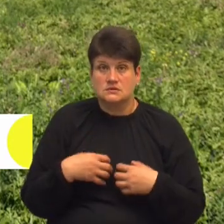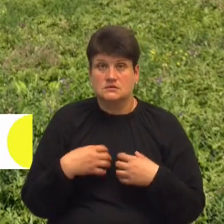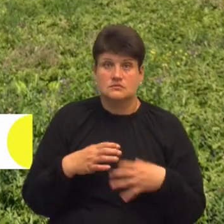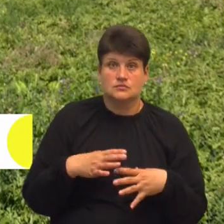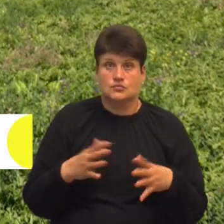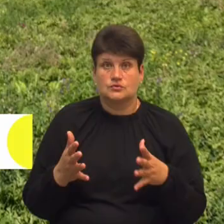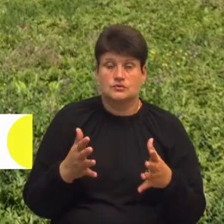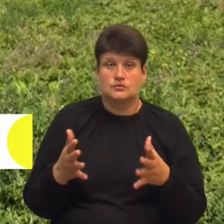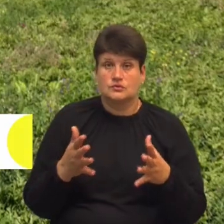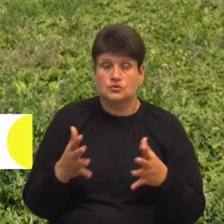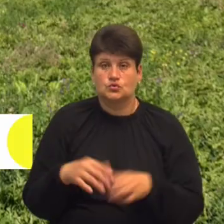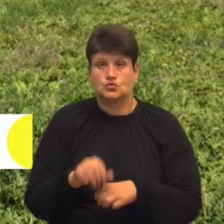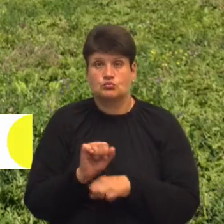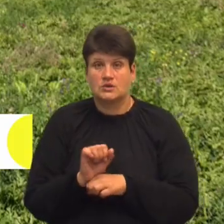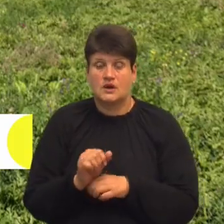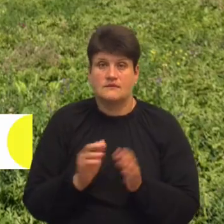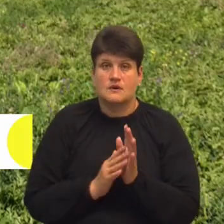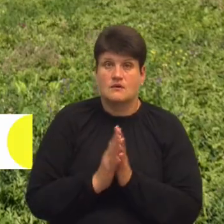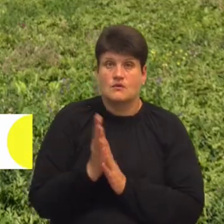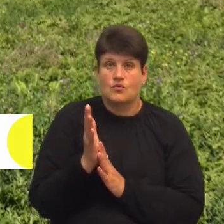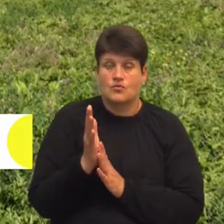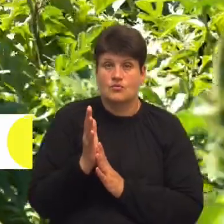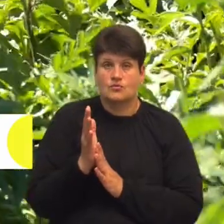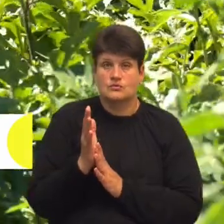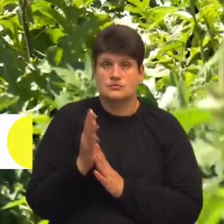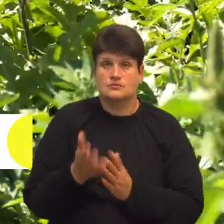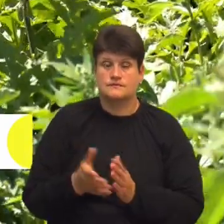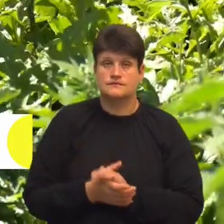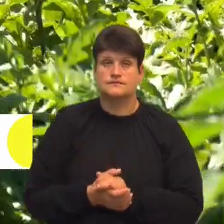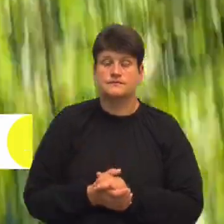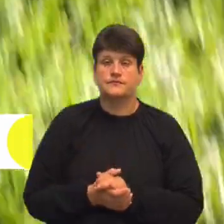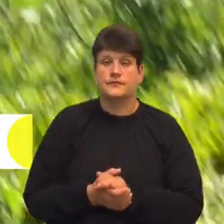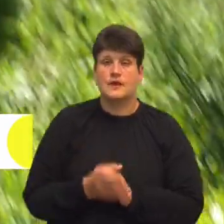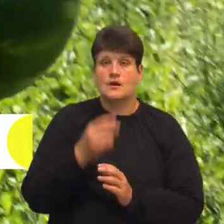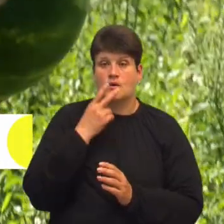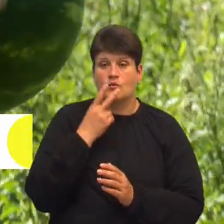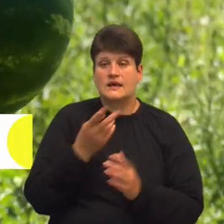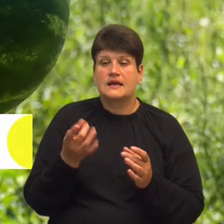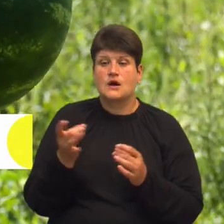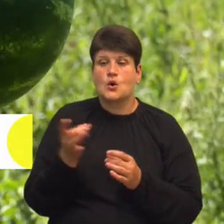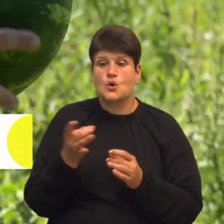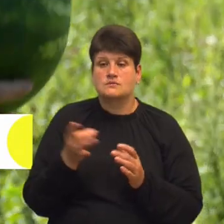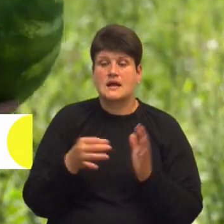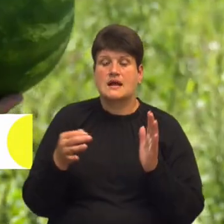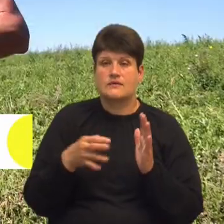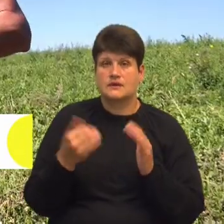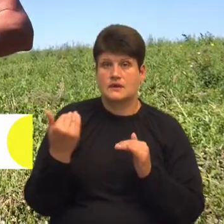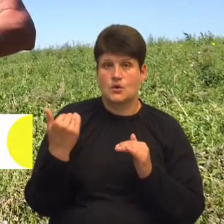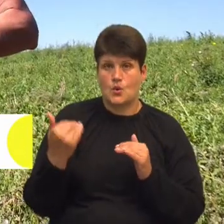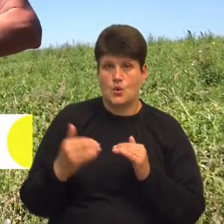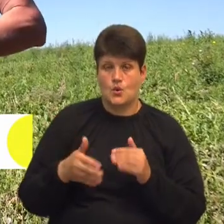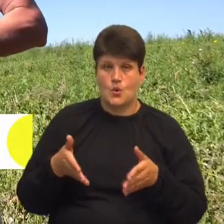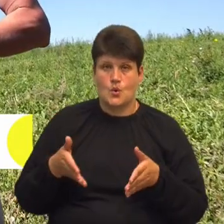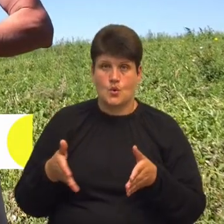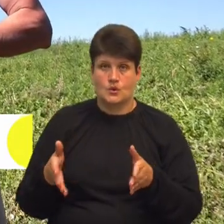зупинявся в рості, тобто, витягували з його плодоношення». Фермер показує, яких розмірів кавуни на його огороді. «Я